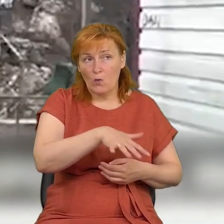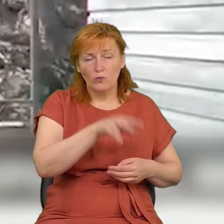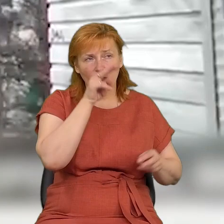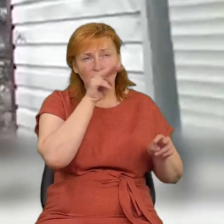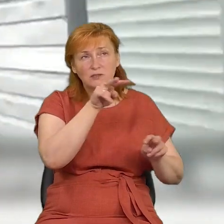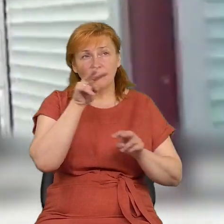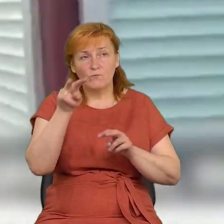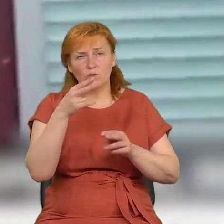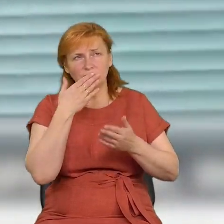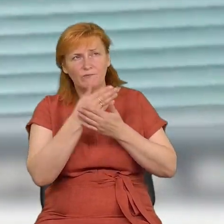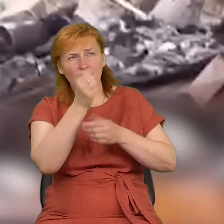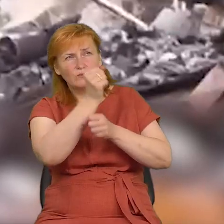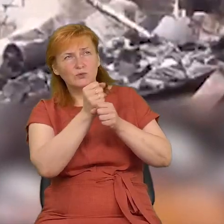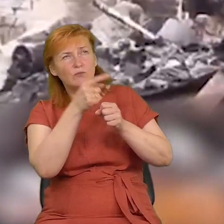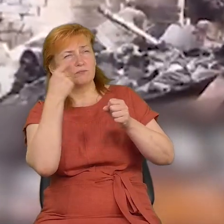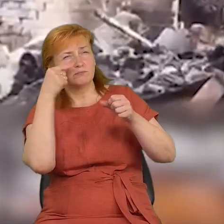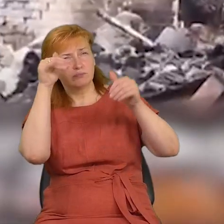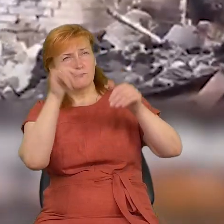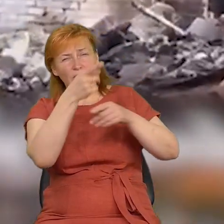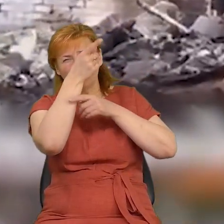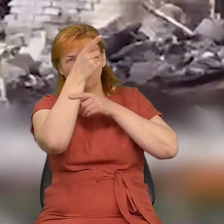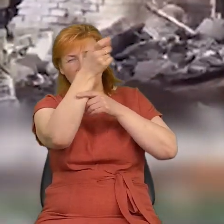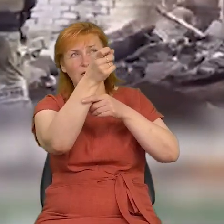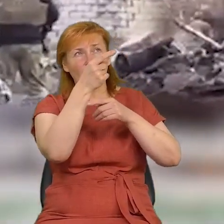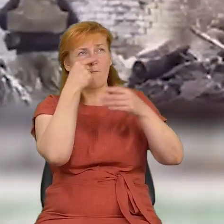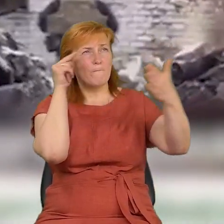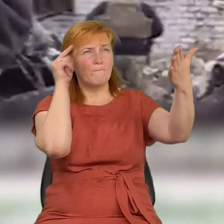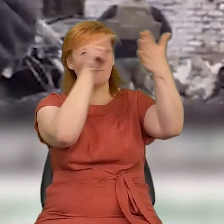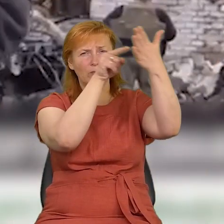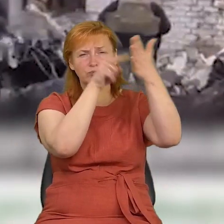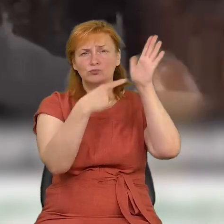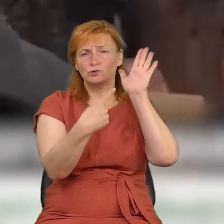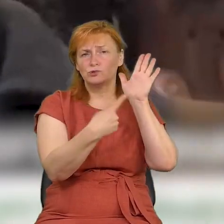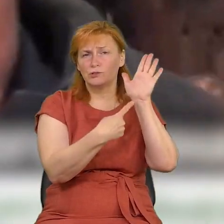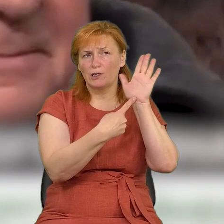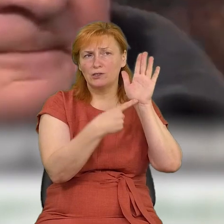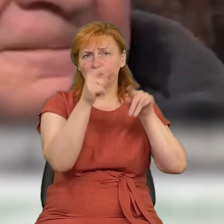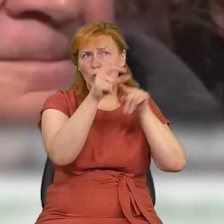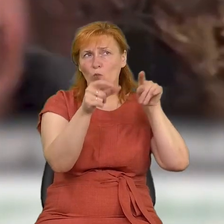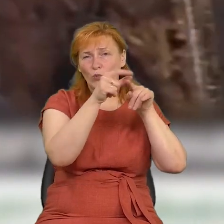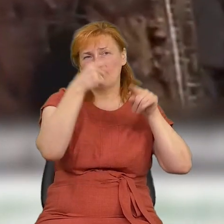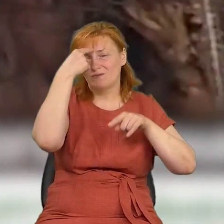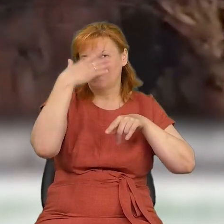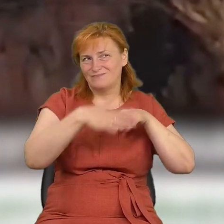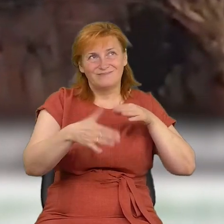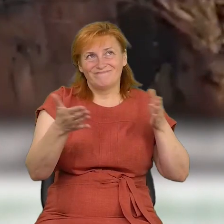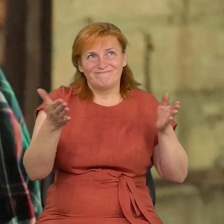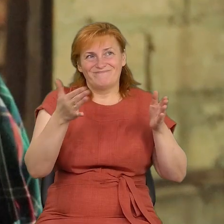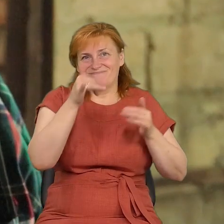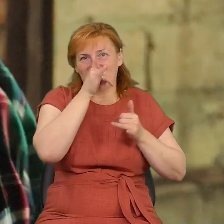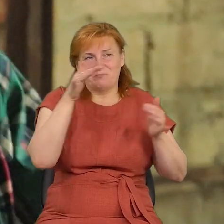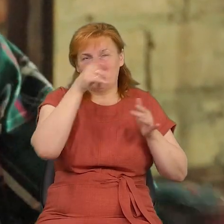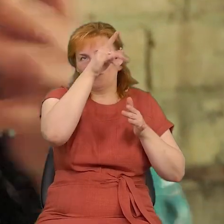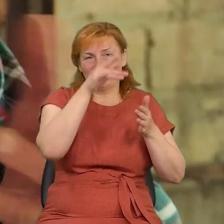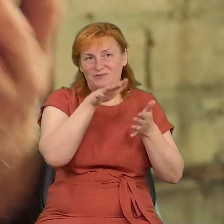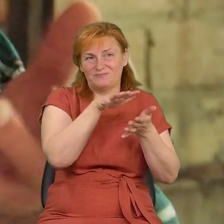Валерій Зюсько. І вирішив стріляти. Випустив в бік літака 6 куль. Хоча й розумів, що шкоди йому це назавдасть. Я